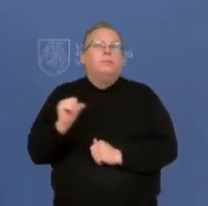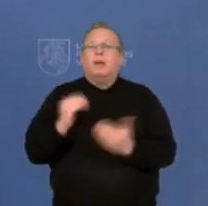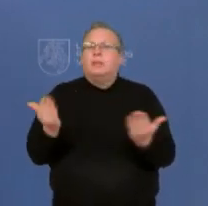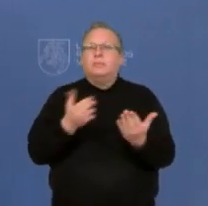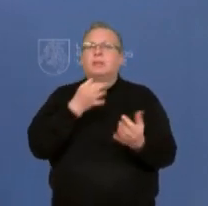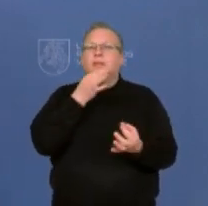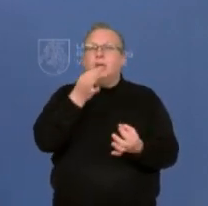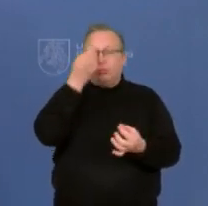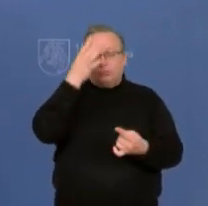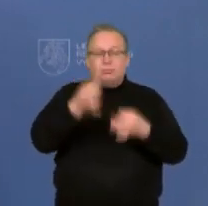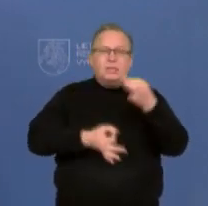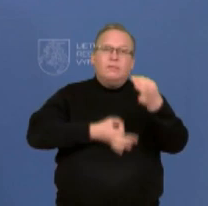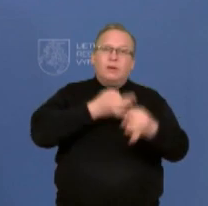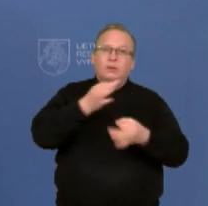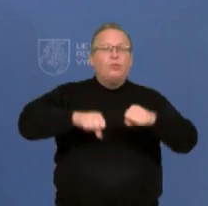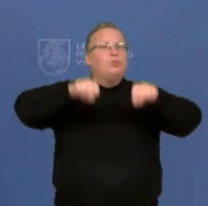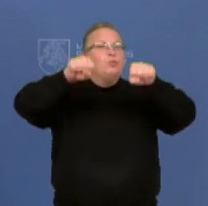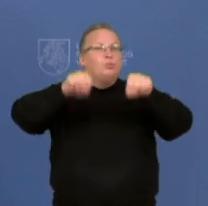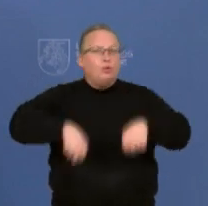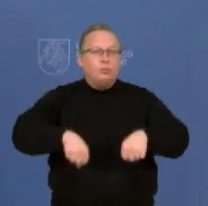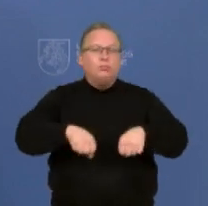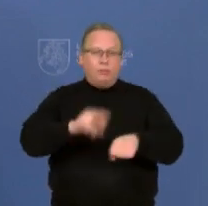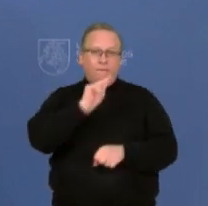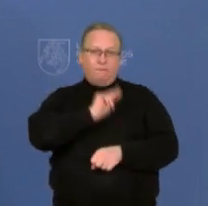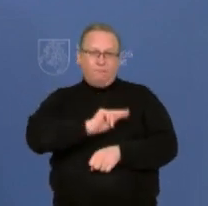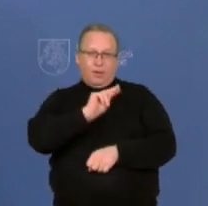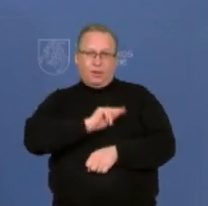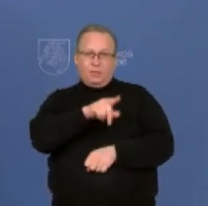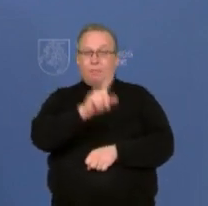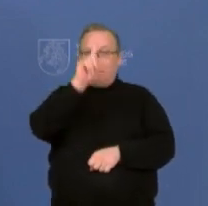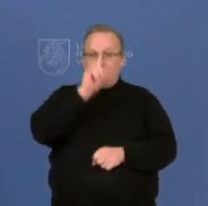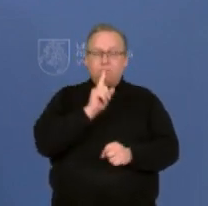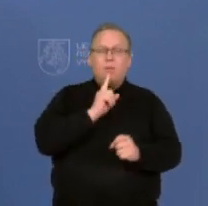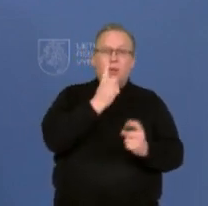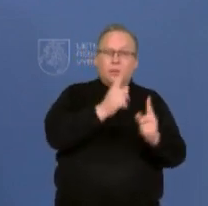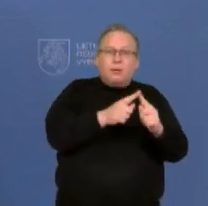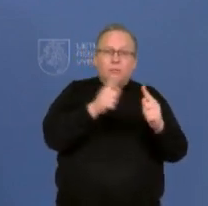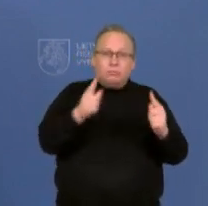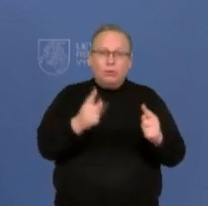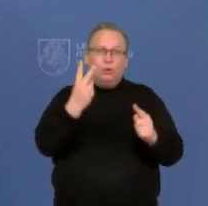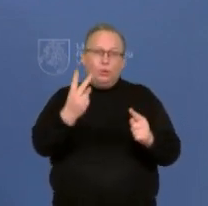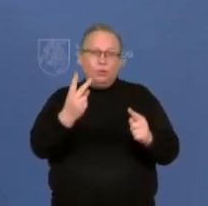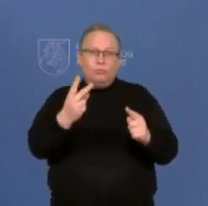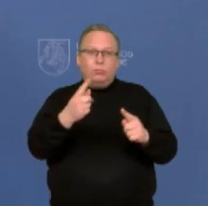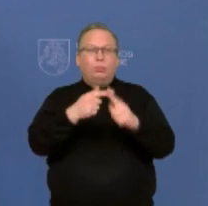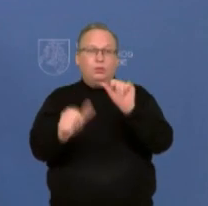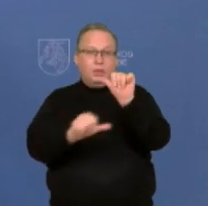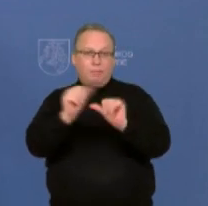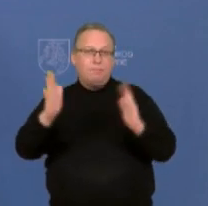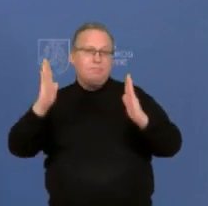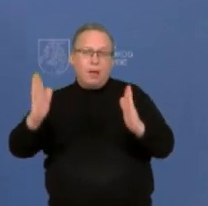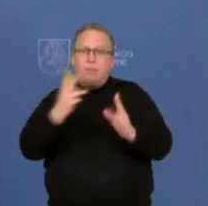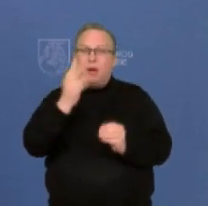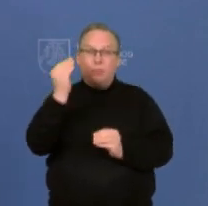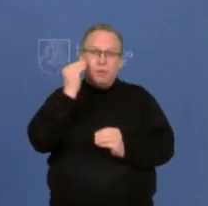sakot, svarstysime, kiek jis dar gali galioti, kiek jūs duotumėt laiko, mėnesį, du, tris, pusmetį, kiek pats matytumėte